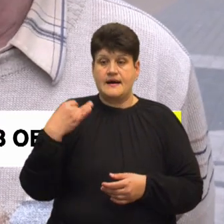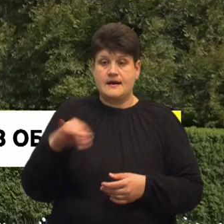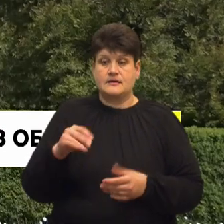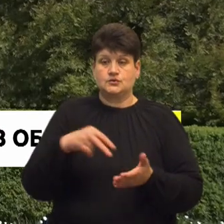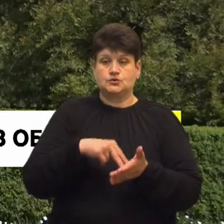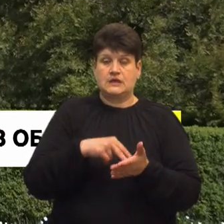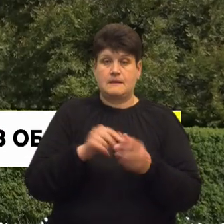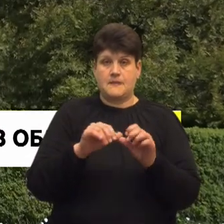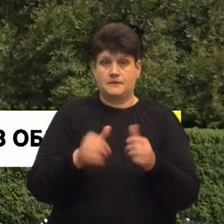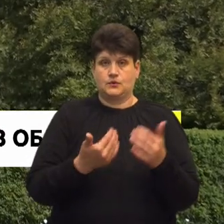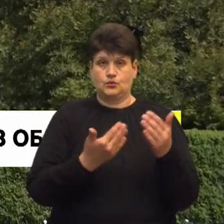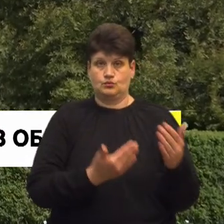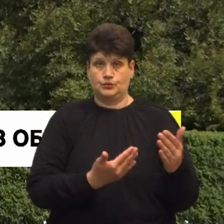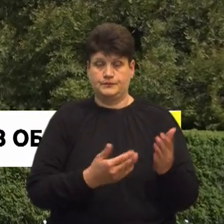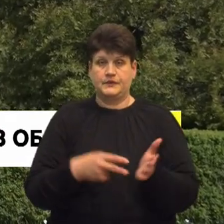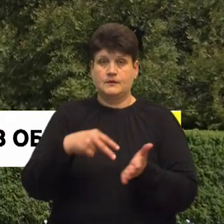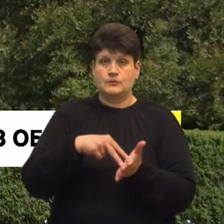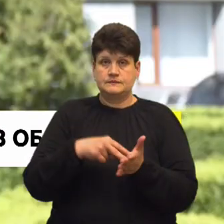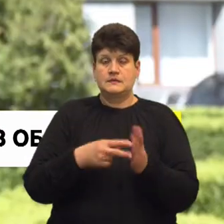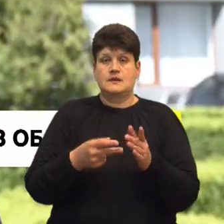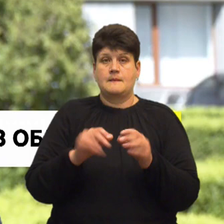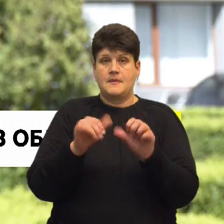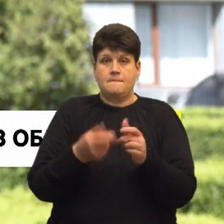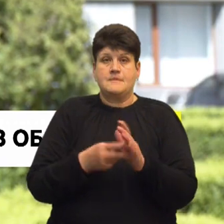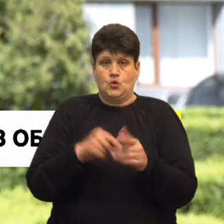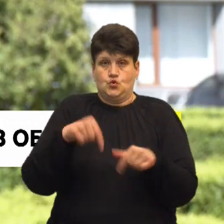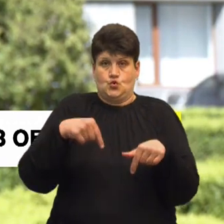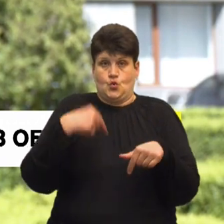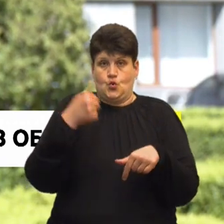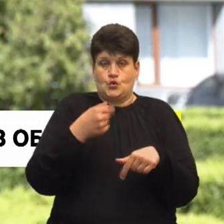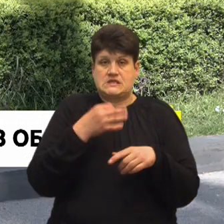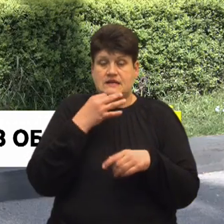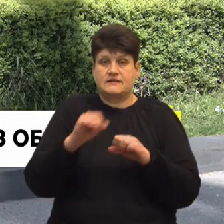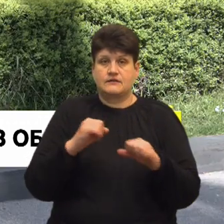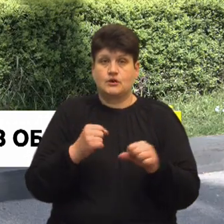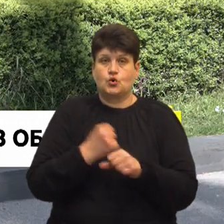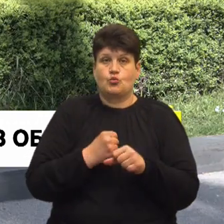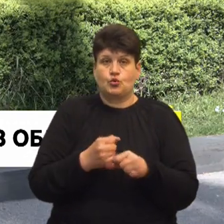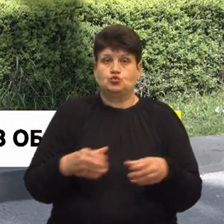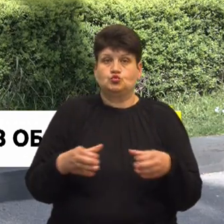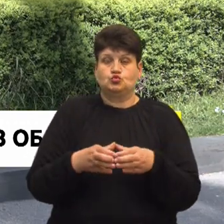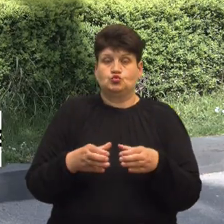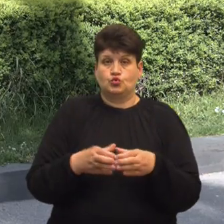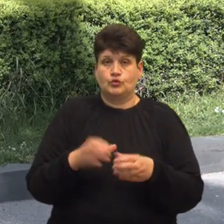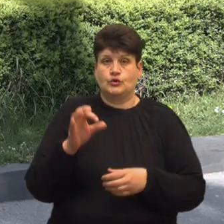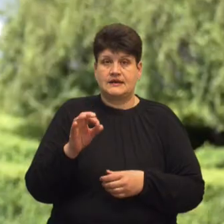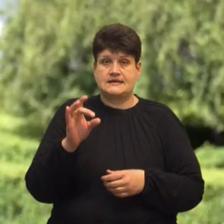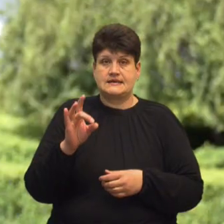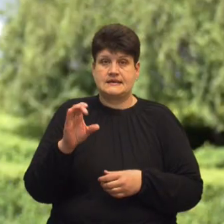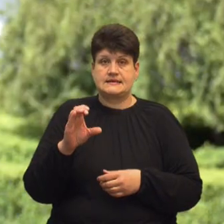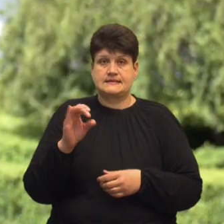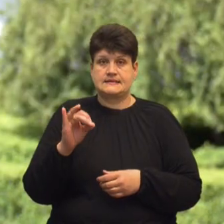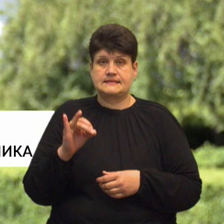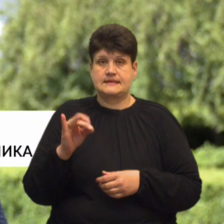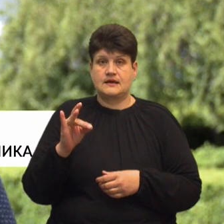'ятник йому. Спорудити пам'ятник планують цього року. Про це розповів керівник робочої групи зі спорудження пам'ятника Олег Сарутюк. В